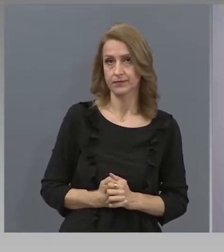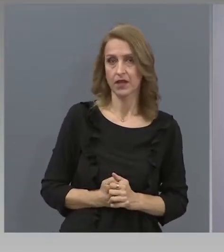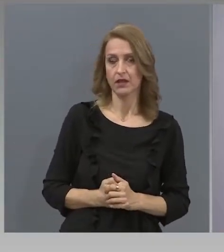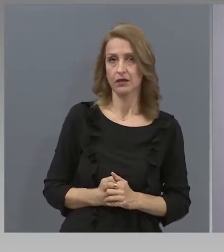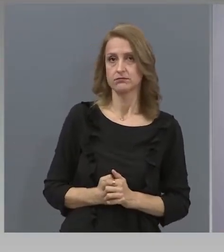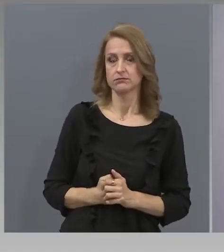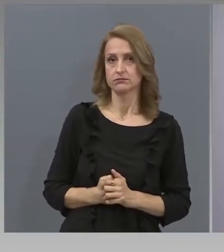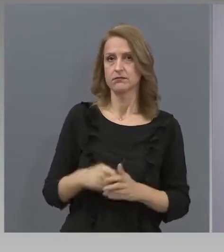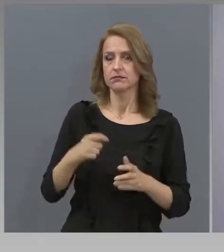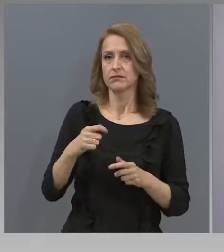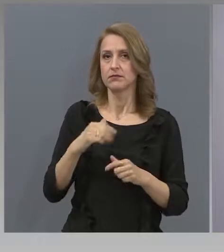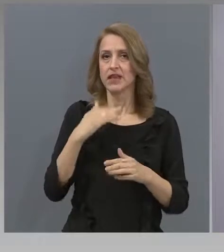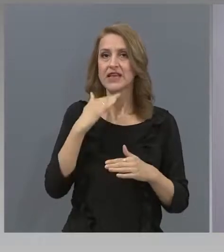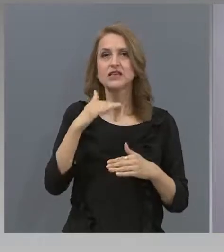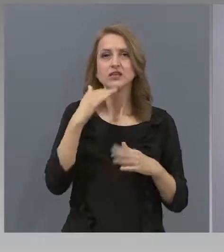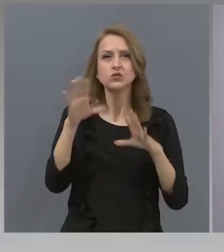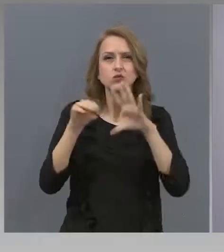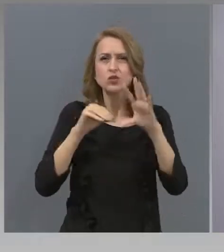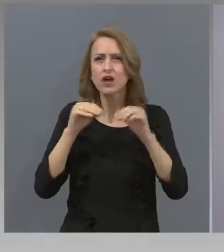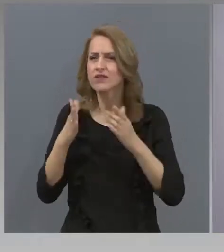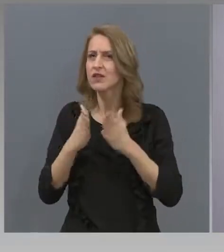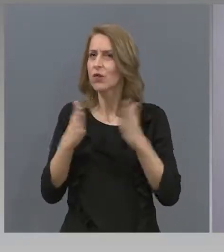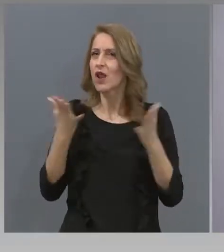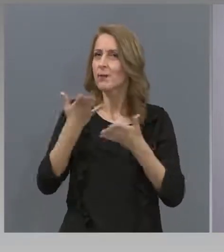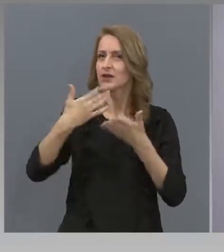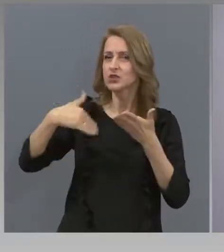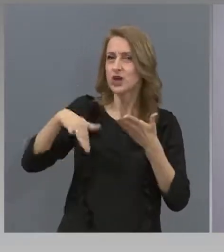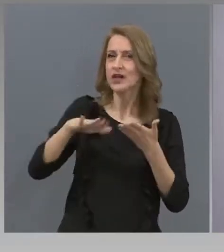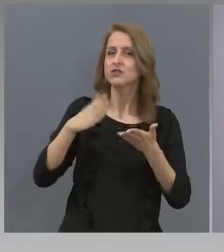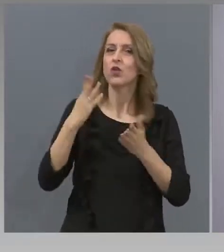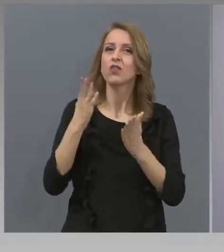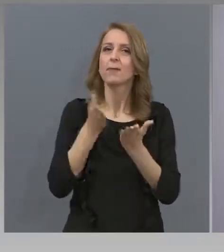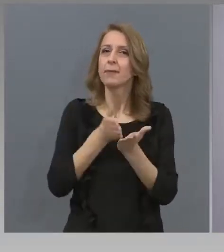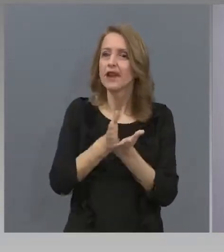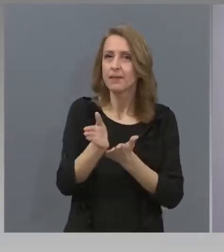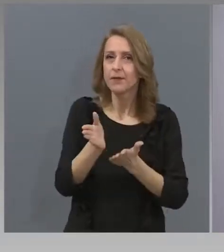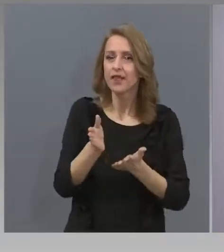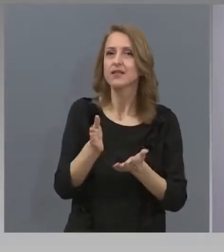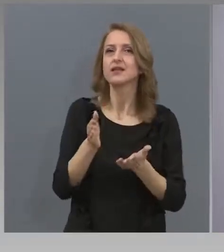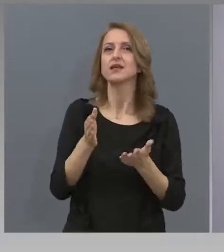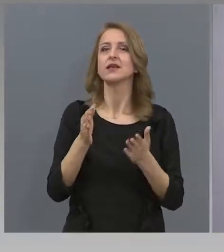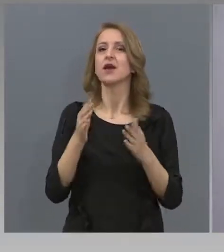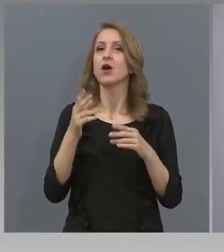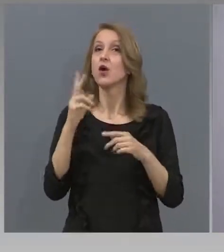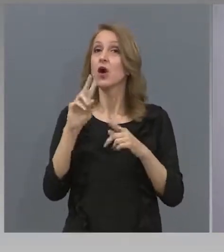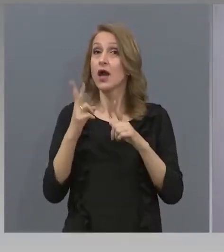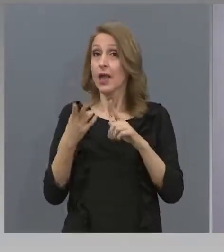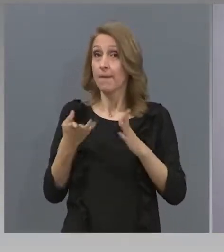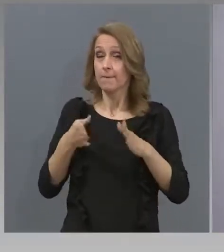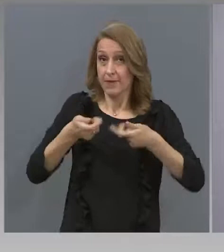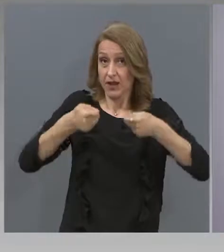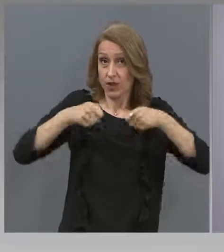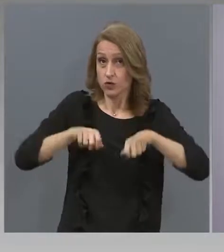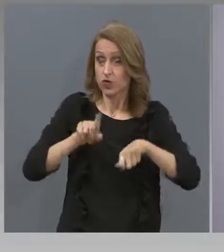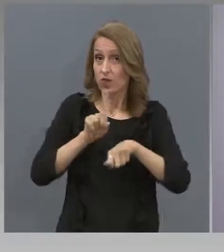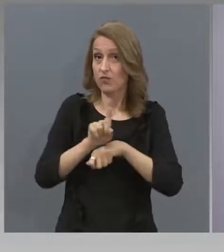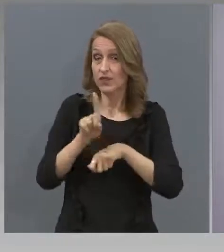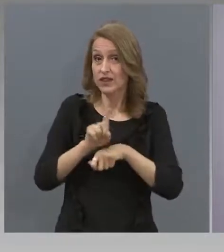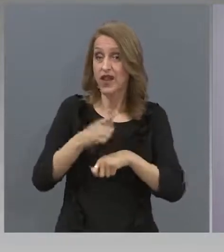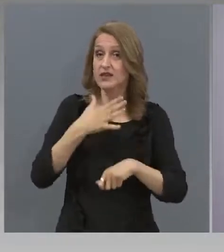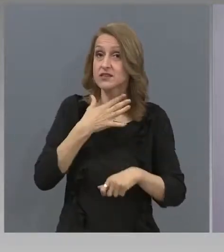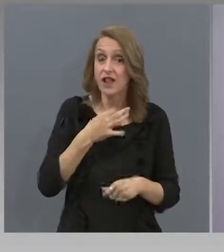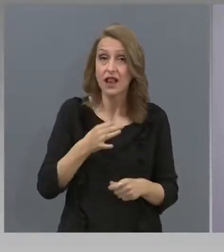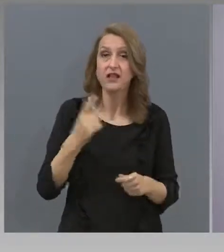Изучаването на голяма част от предметите от втория задължителен държавен зрелостен изпит е приключило още в 11-ти клас